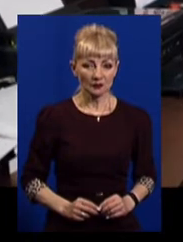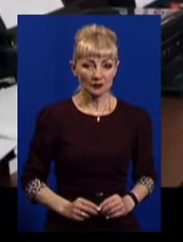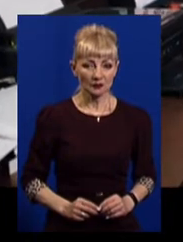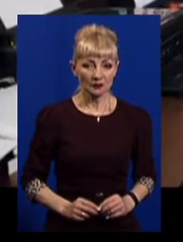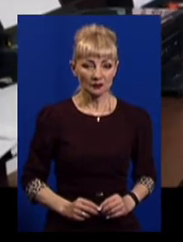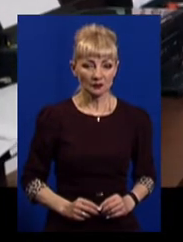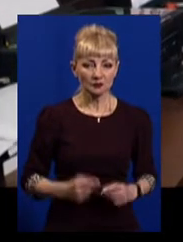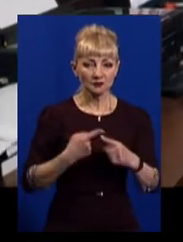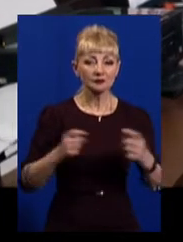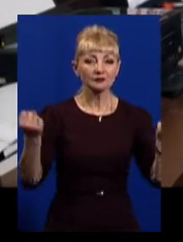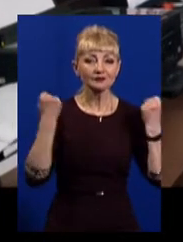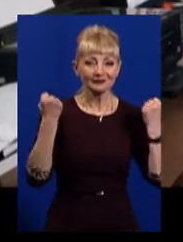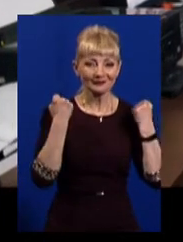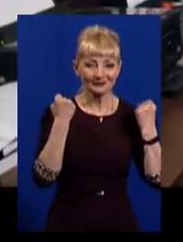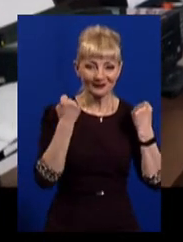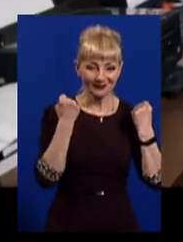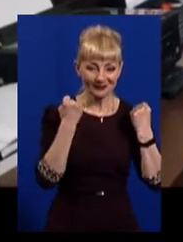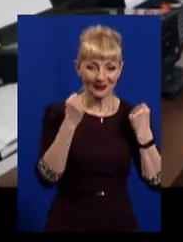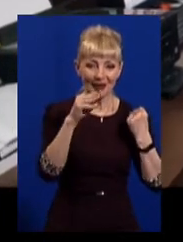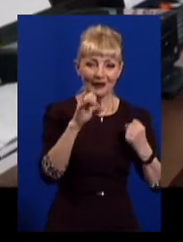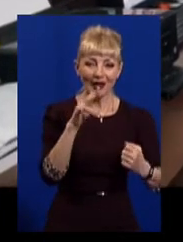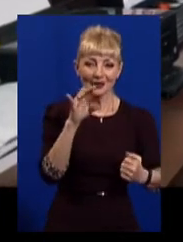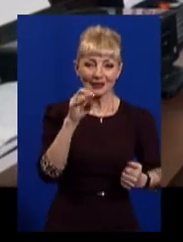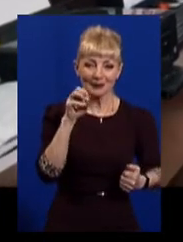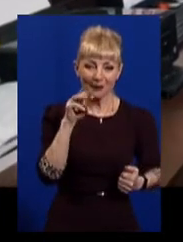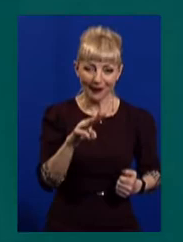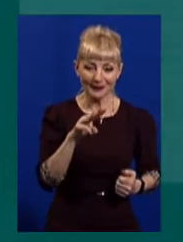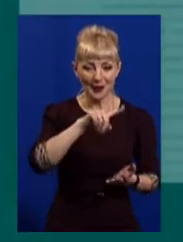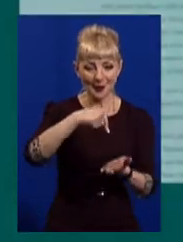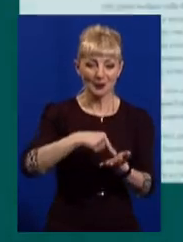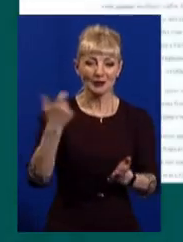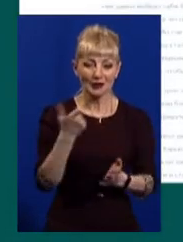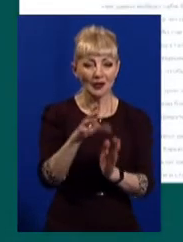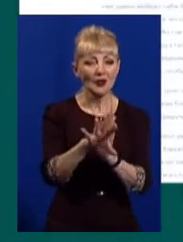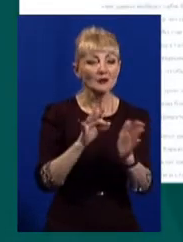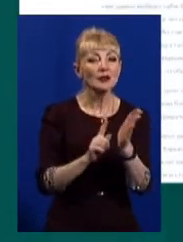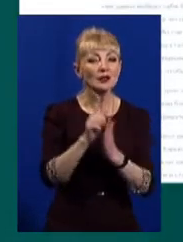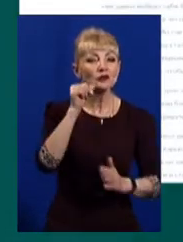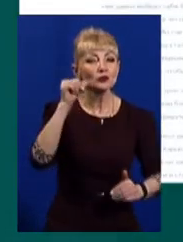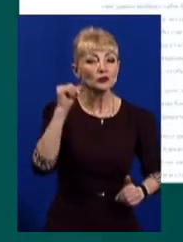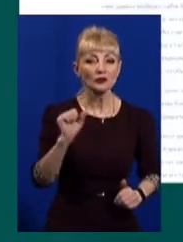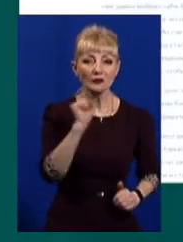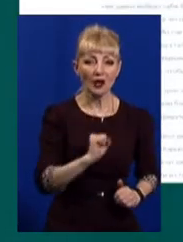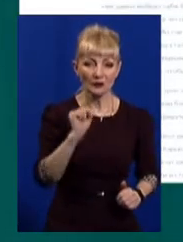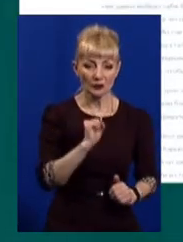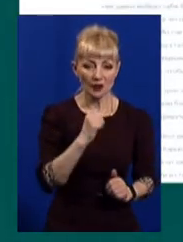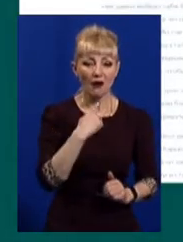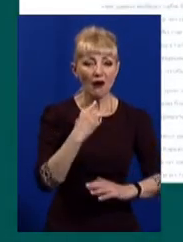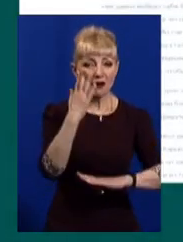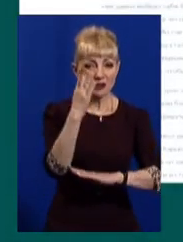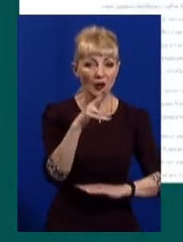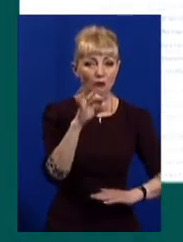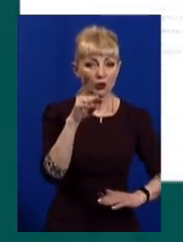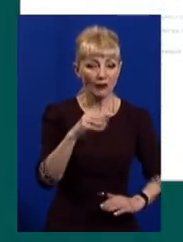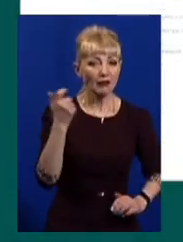Це спортивний талісман міста Харкова, Тхір. Обирати спортивний талісман Харкова почало минулого серпня. Голосування на порталі